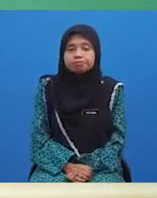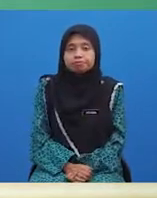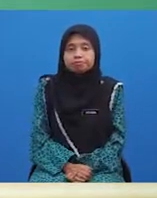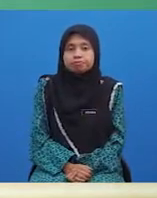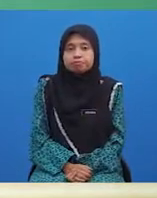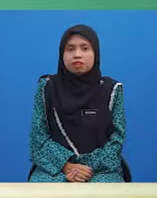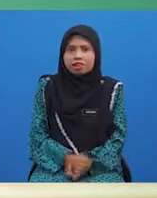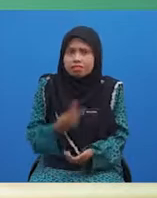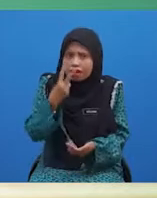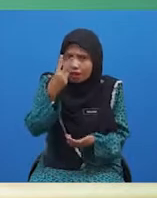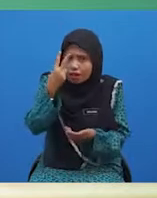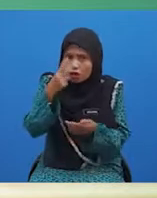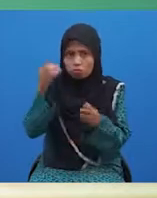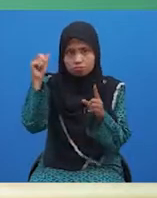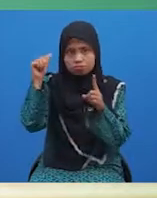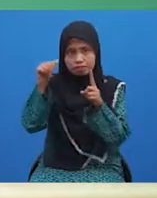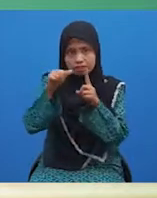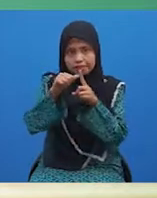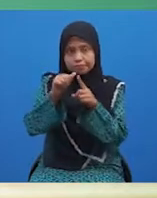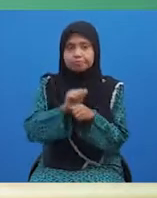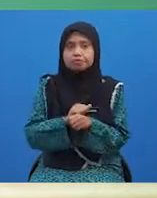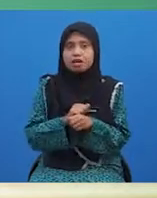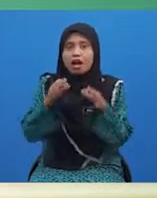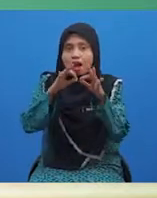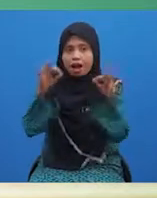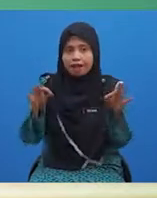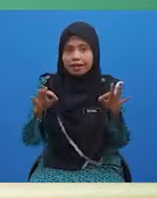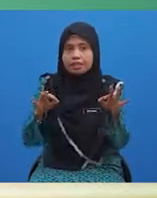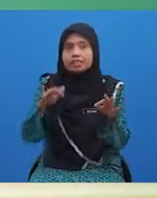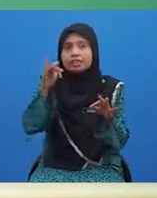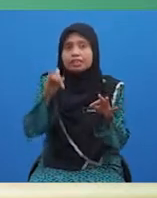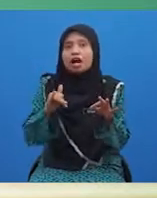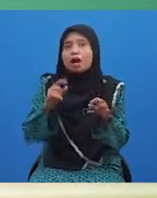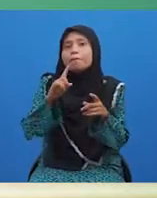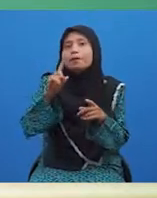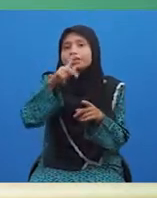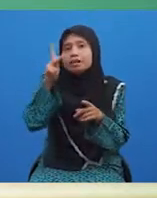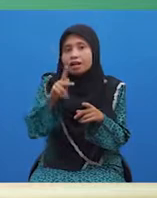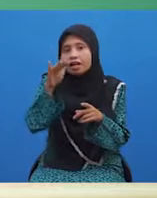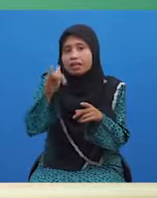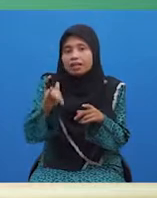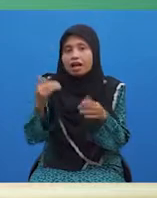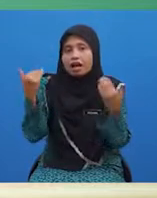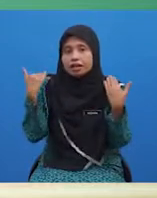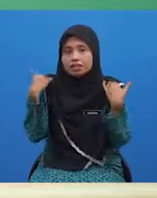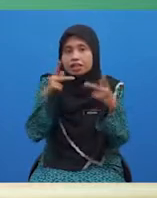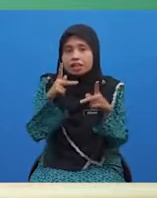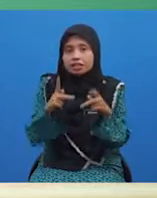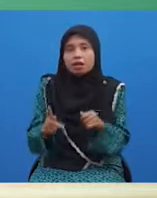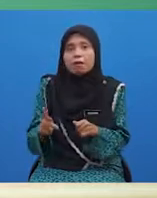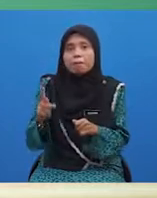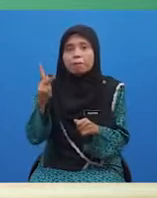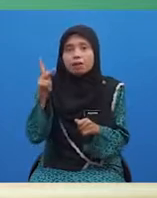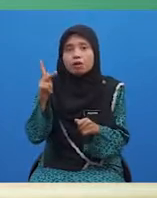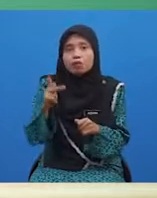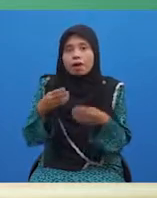Telitikan arahan soalan ini. Ayat yang manakah yang mengandungi kata penguat bebas?